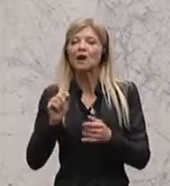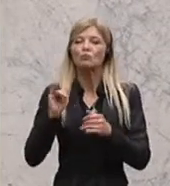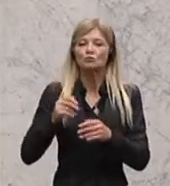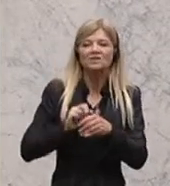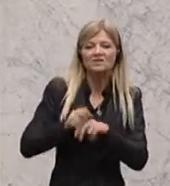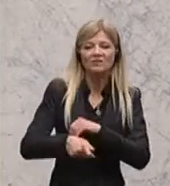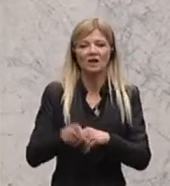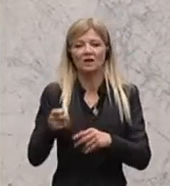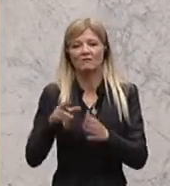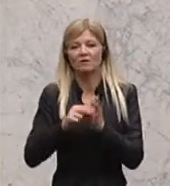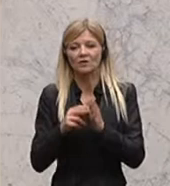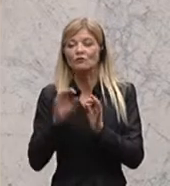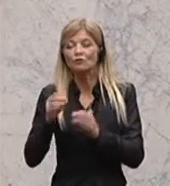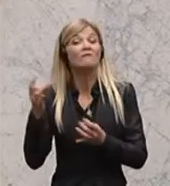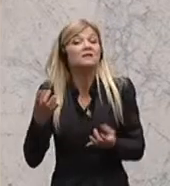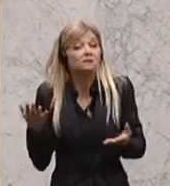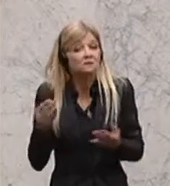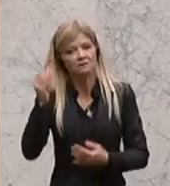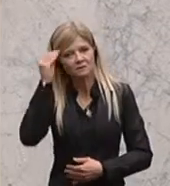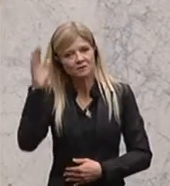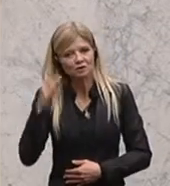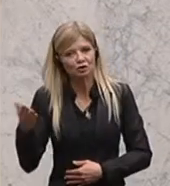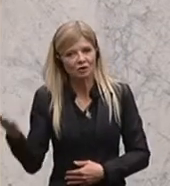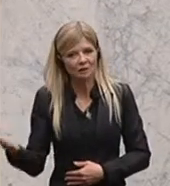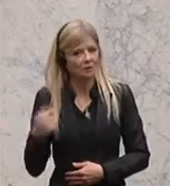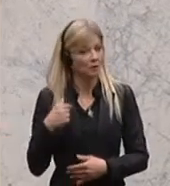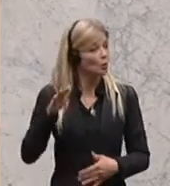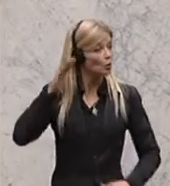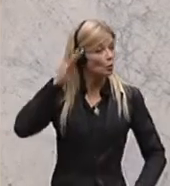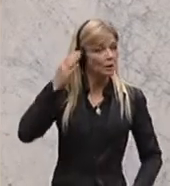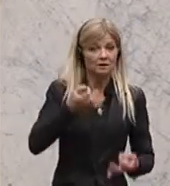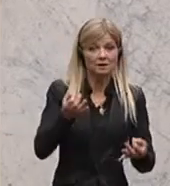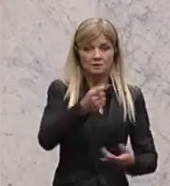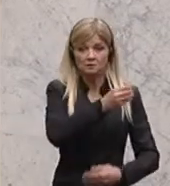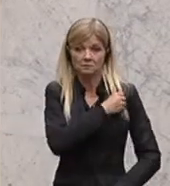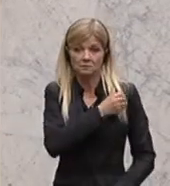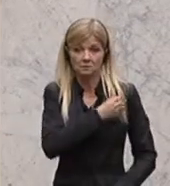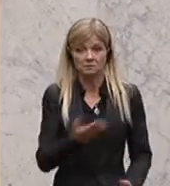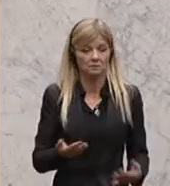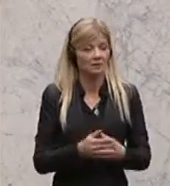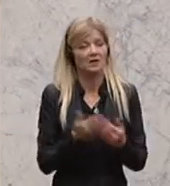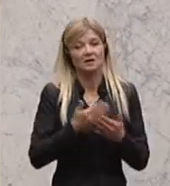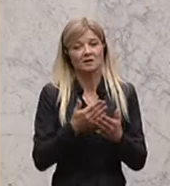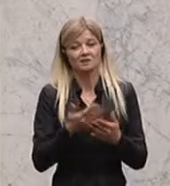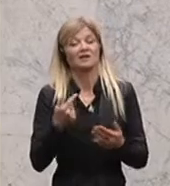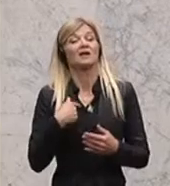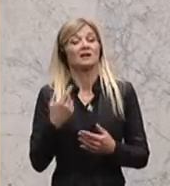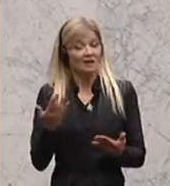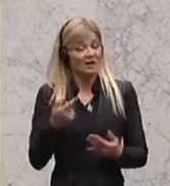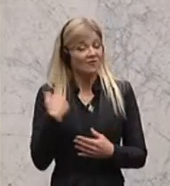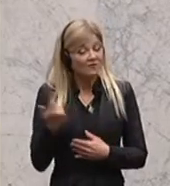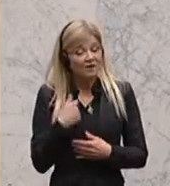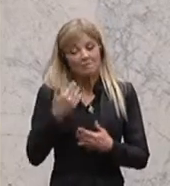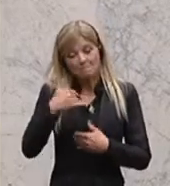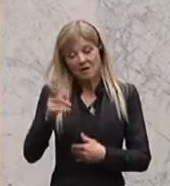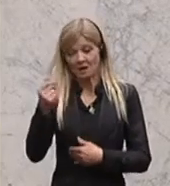werden. Für was? Für Wissenschaft. Da habe ich nichts von Ihnen gehört. Daher, wir dotieren Wissenschaft besser. Und wir haben